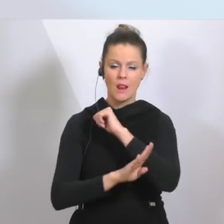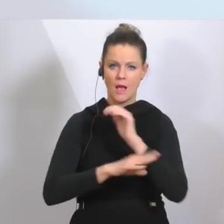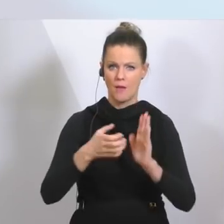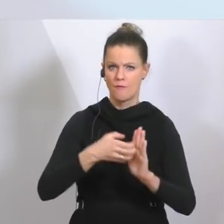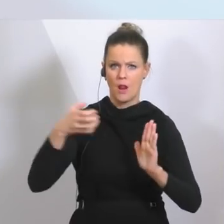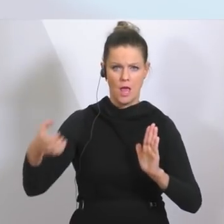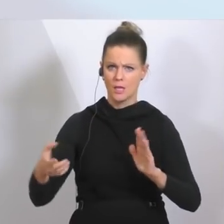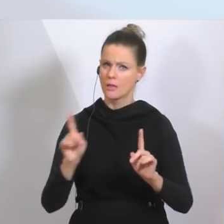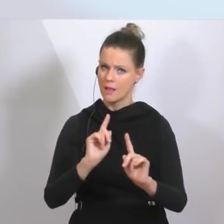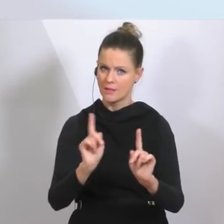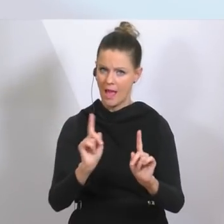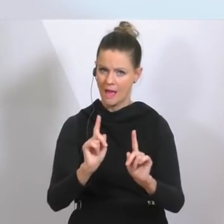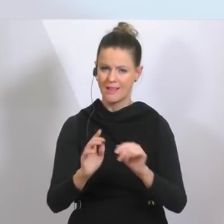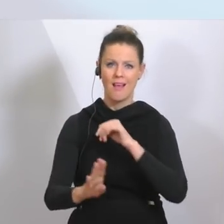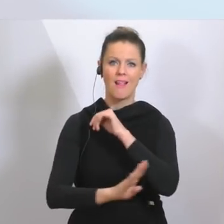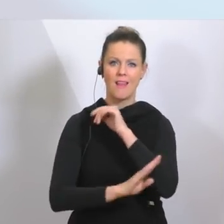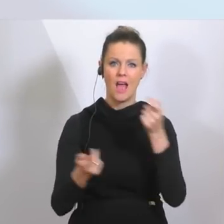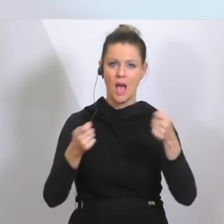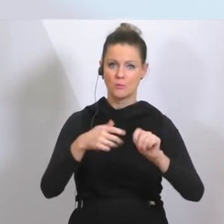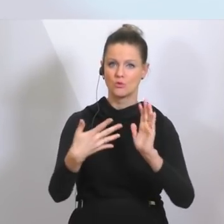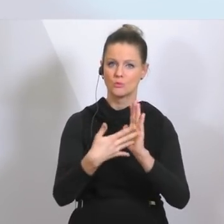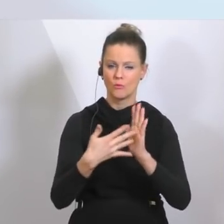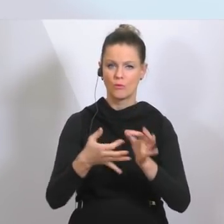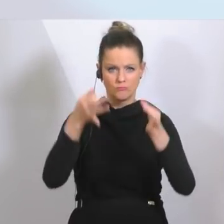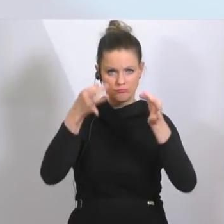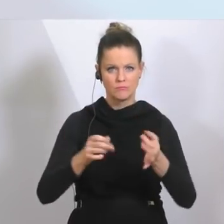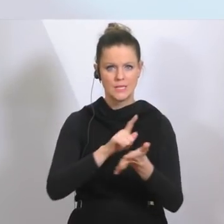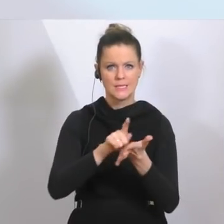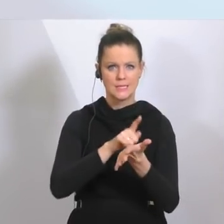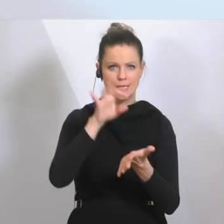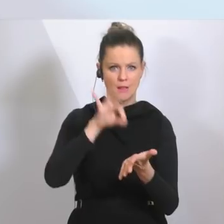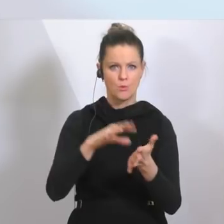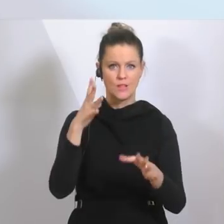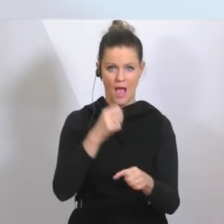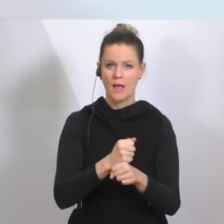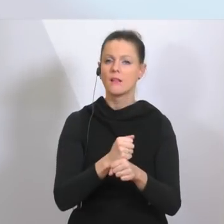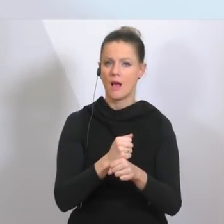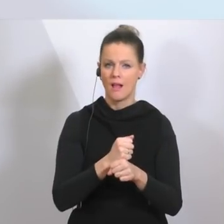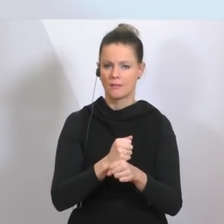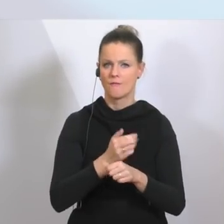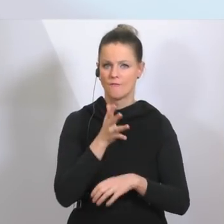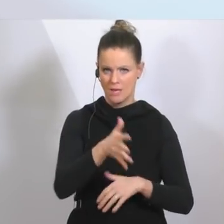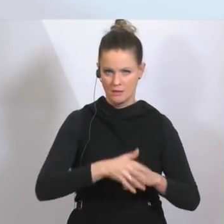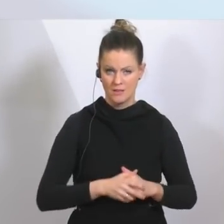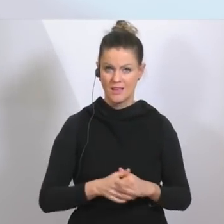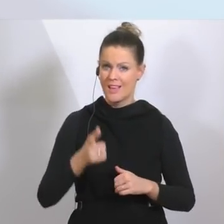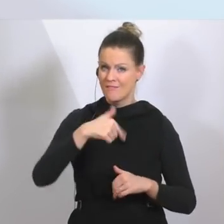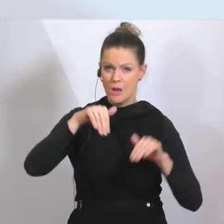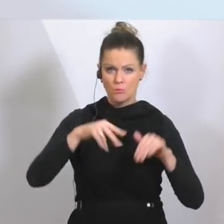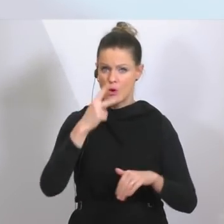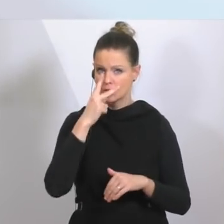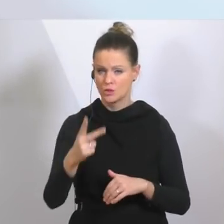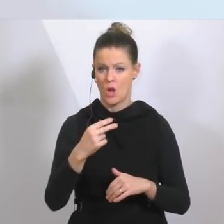kann die Lehrabschlussprüfung zum richtigen Zeitpunkt gemacht werden. Wir müssen uns um die Jungen in der Wirtschaft kümmern, um alle